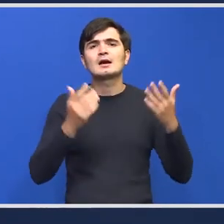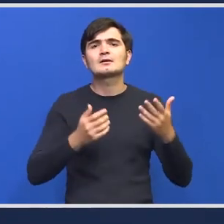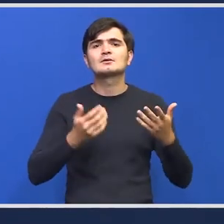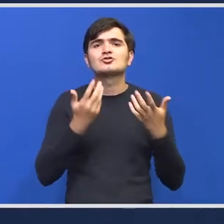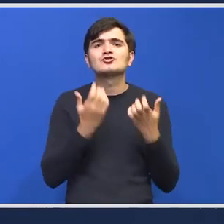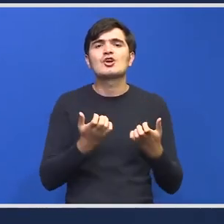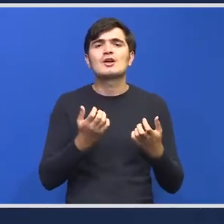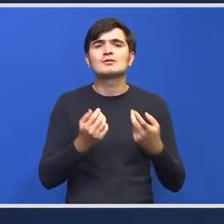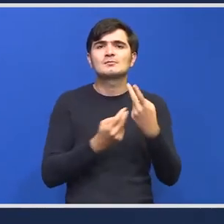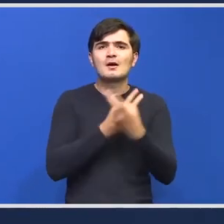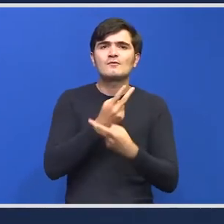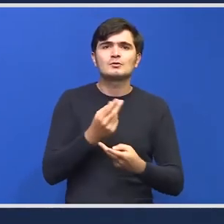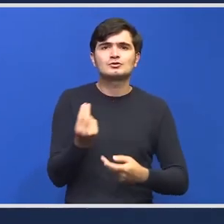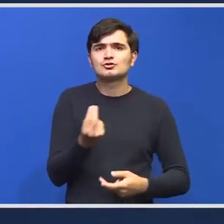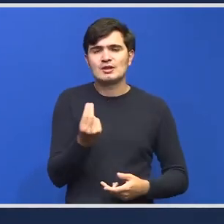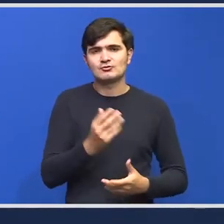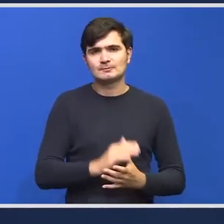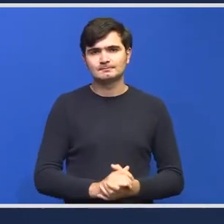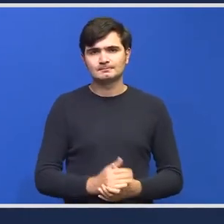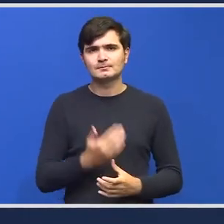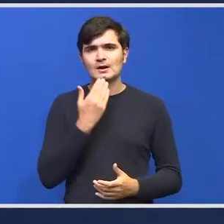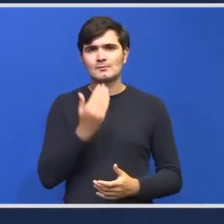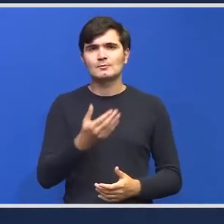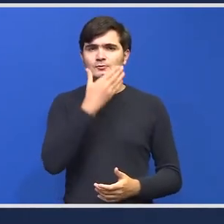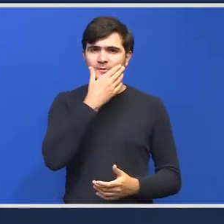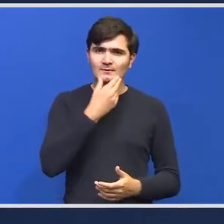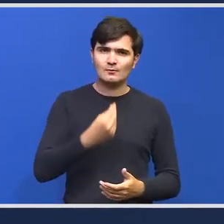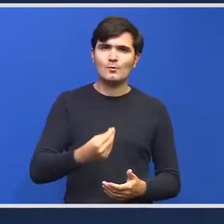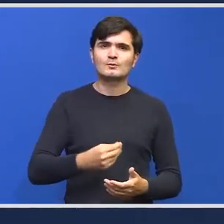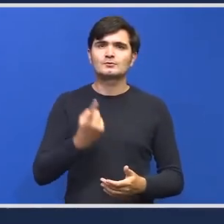se va folosi și de ce mulțumesc frumos zi bună